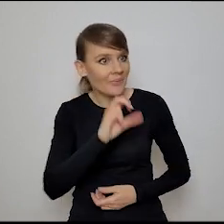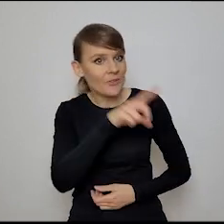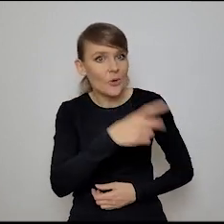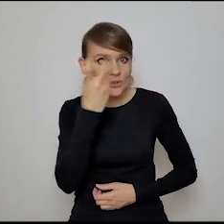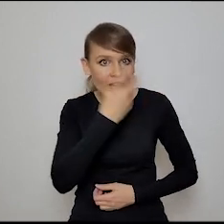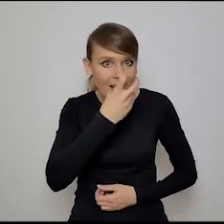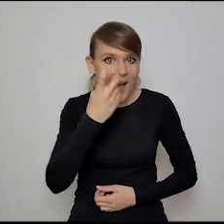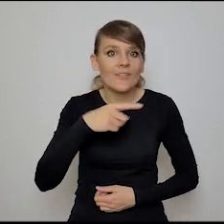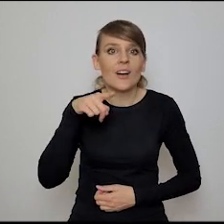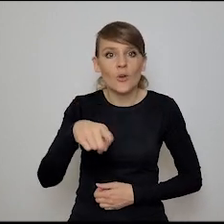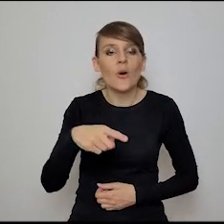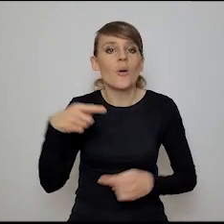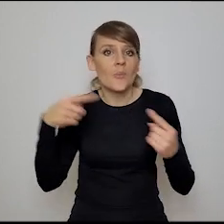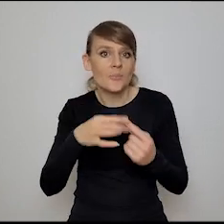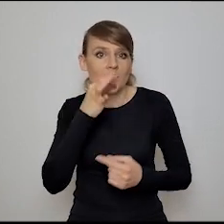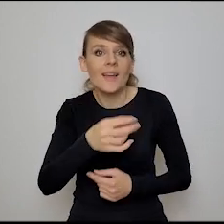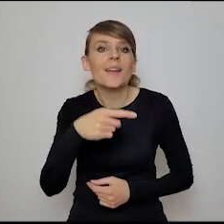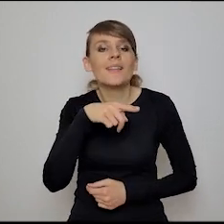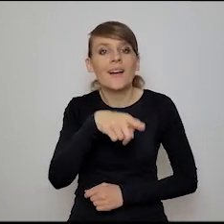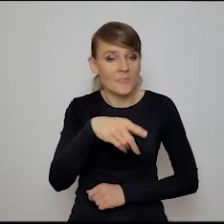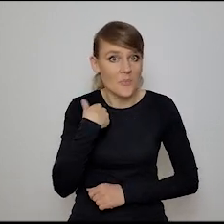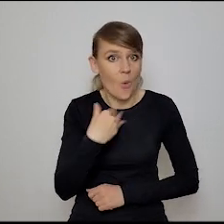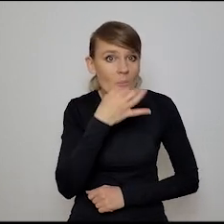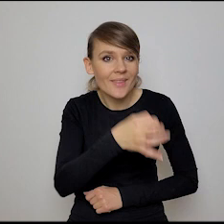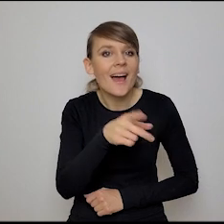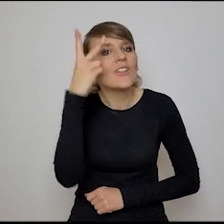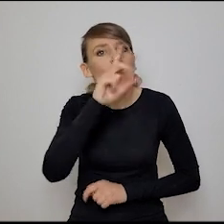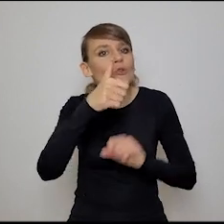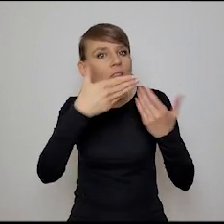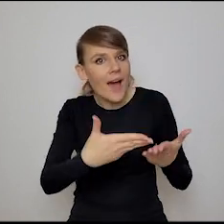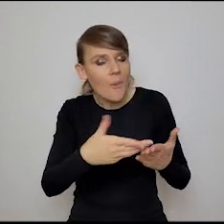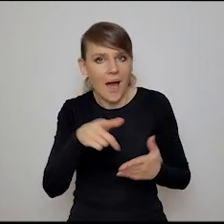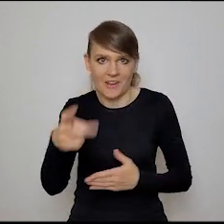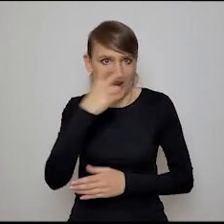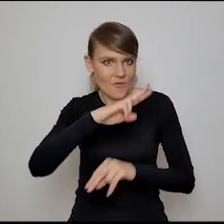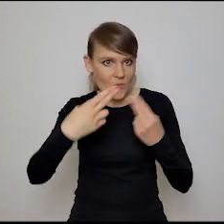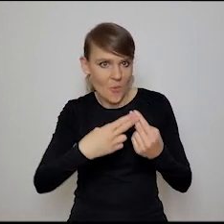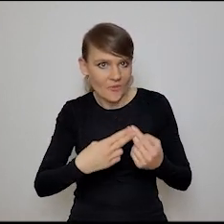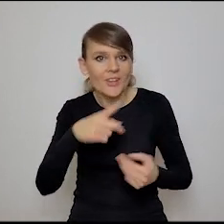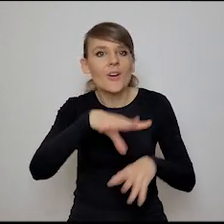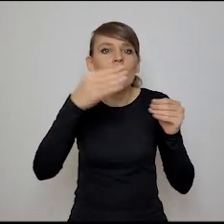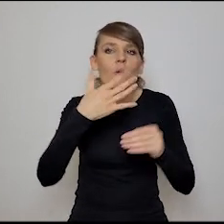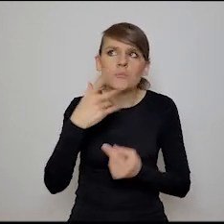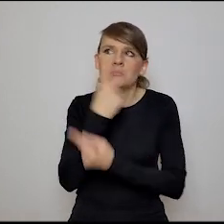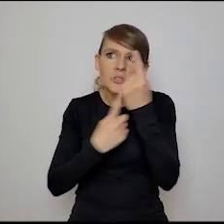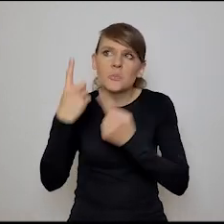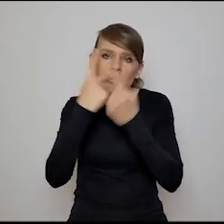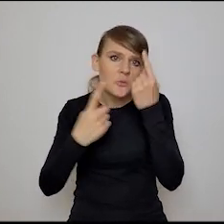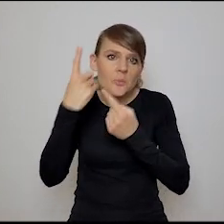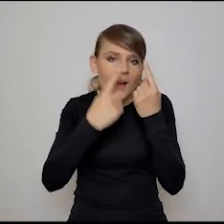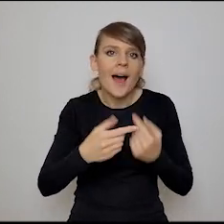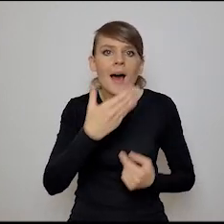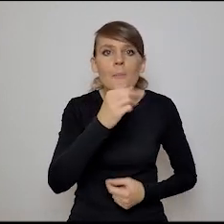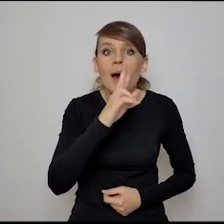że tutaj lądujemy z odpowiedzią na pytanie, co Ci dała filozofia, bo powiedzmy, zaczęłaś od tego, że myślenia, myślenia, tak filozofia.